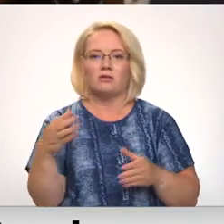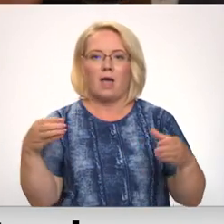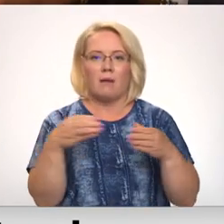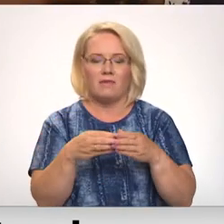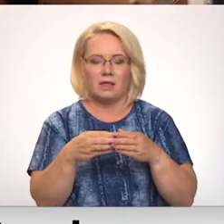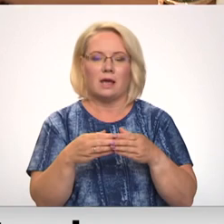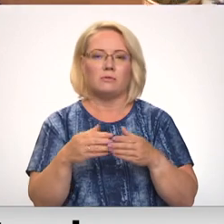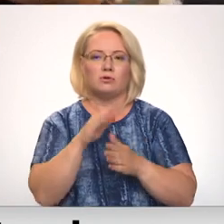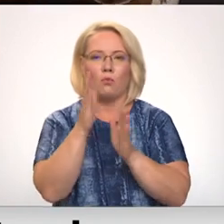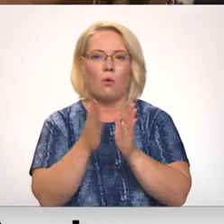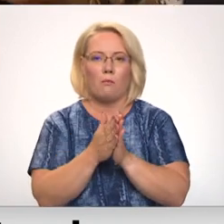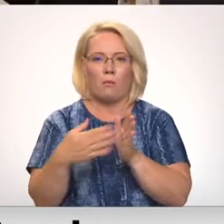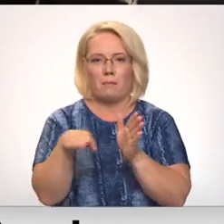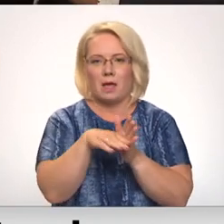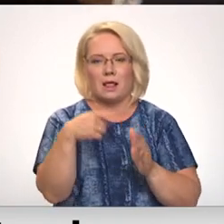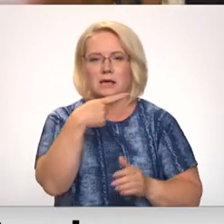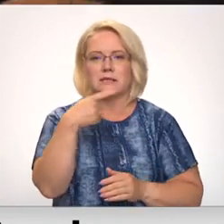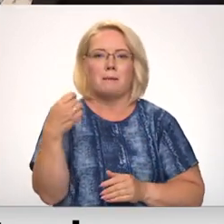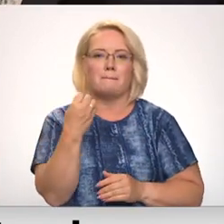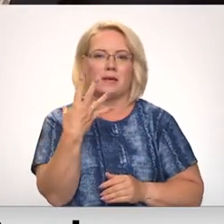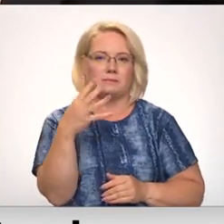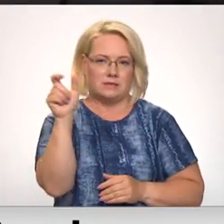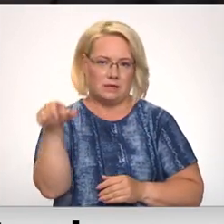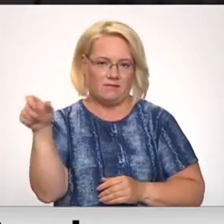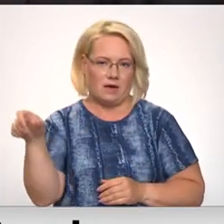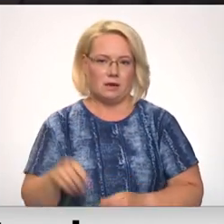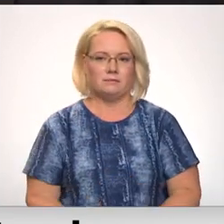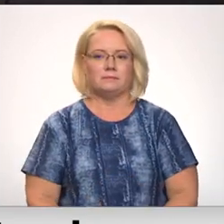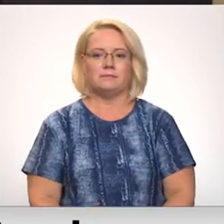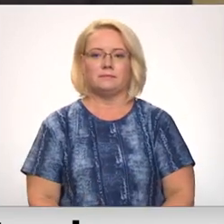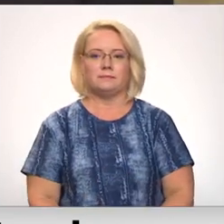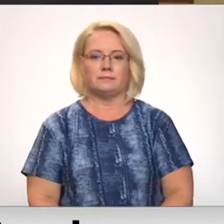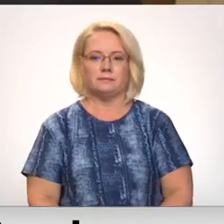115 cilvēki. Mantara Līdzīt, Ainis Kupčs, Latvijas televīzija.